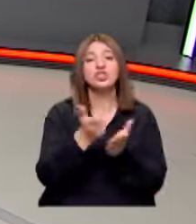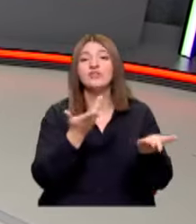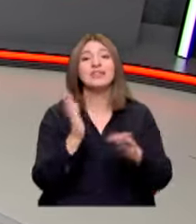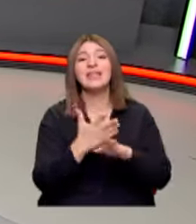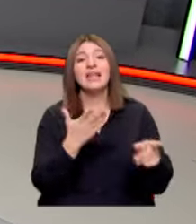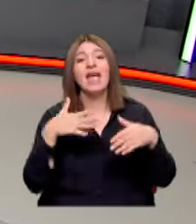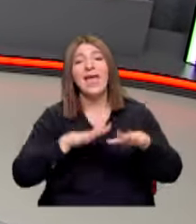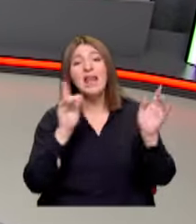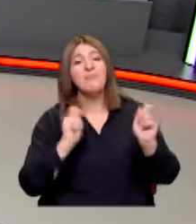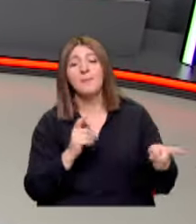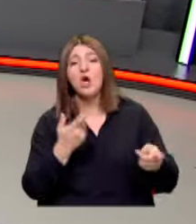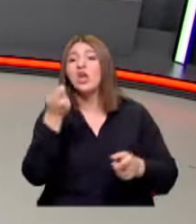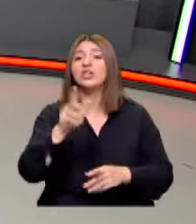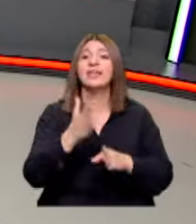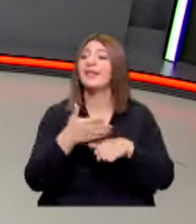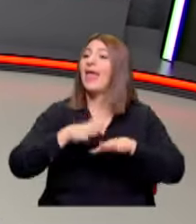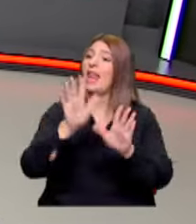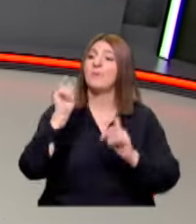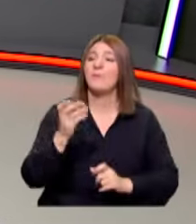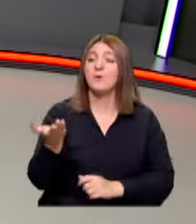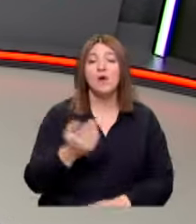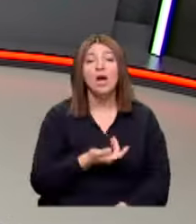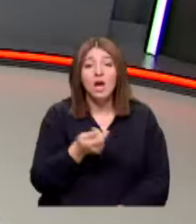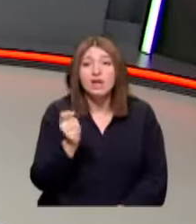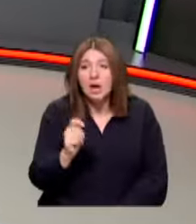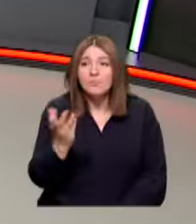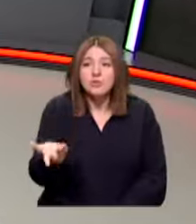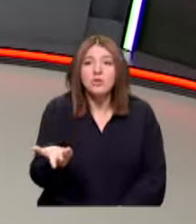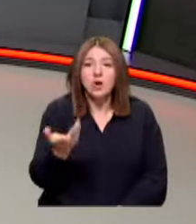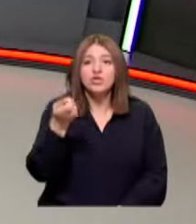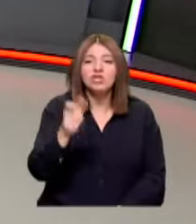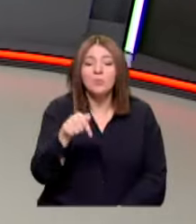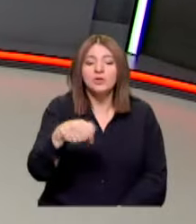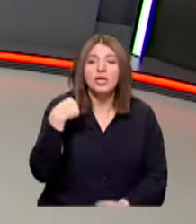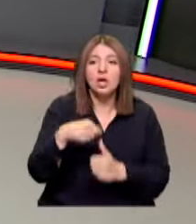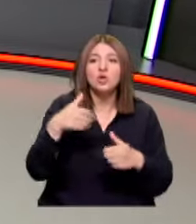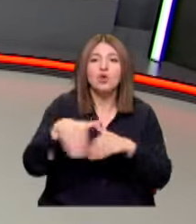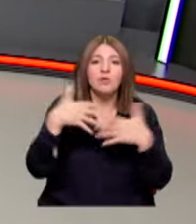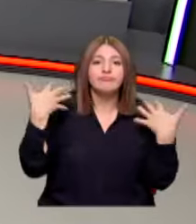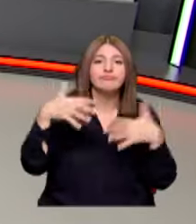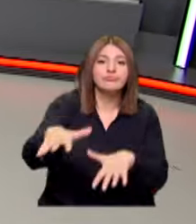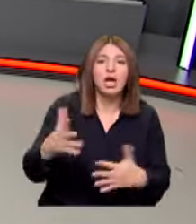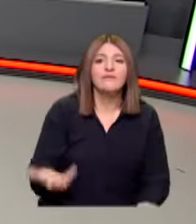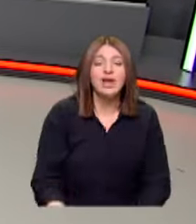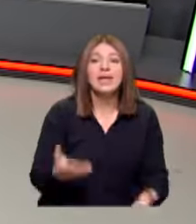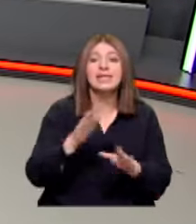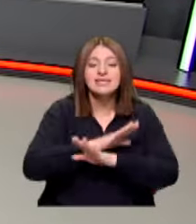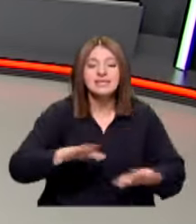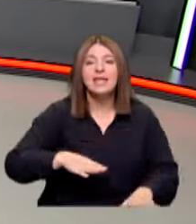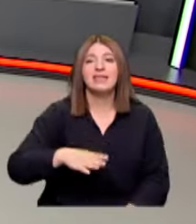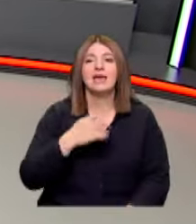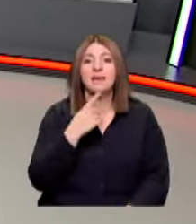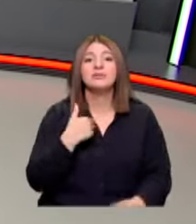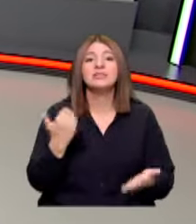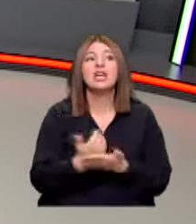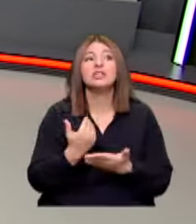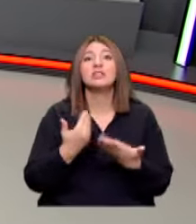niye eylem yapıyor, işçi niye eylem yapıyor Yapıyorlar evet işçiler bugün yine sokaktaydı ve yeter artık